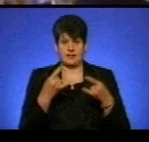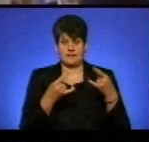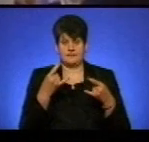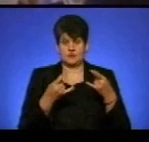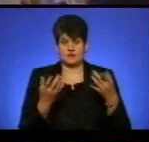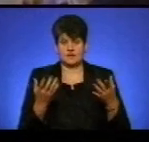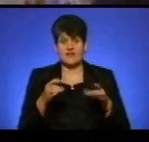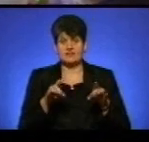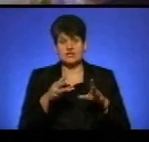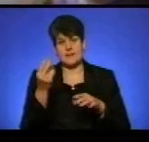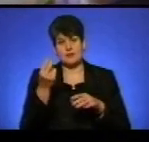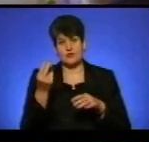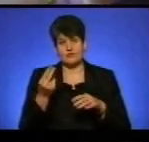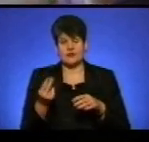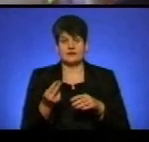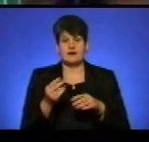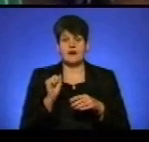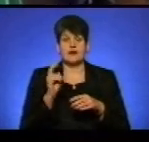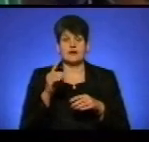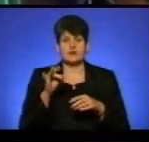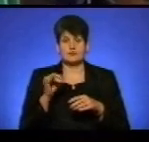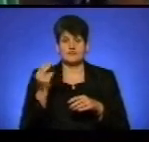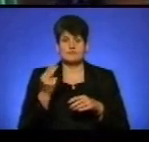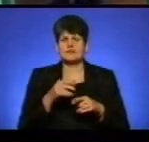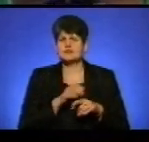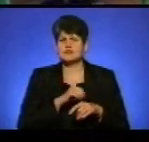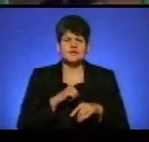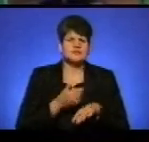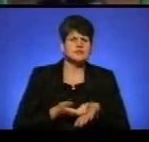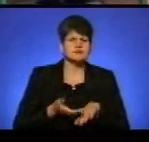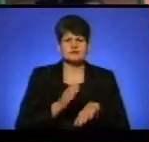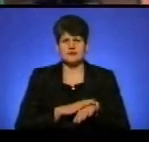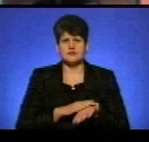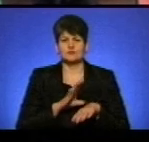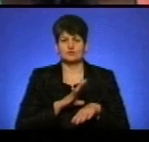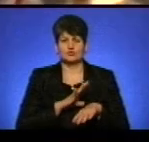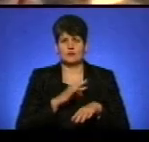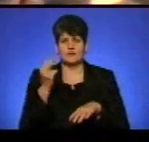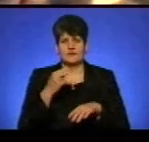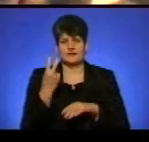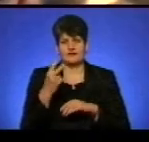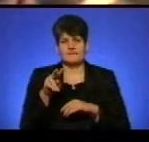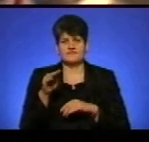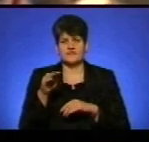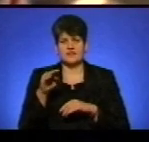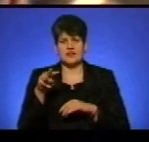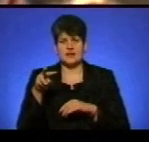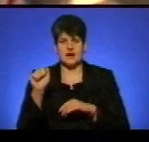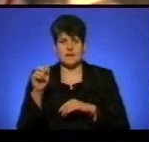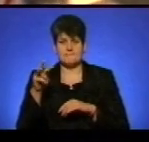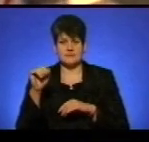вирішила їх намалювати акриловими фарбами. Найскладніше було малювати двох фламінго, тому що